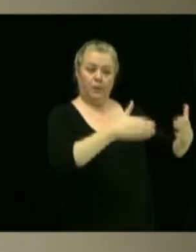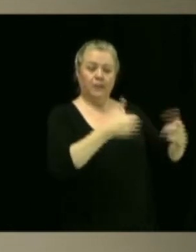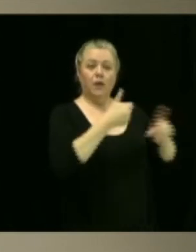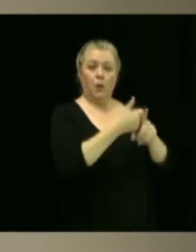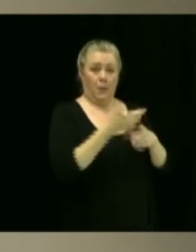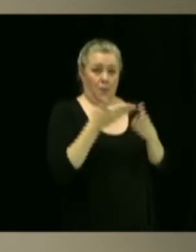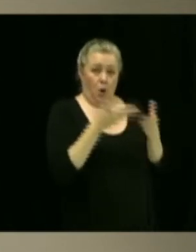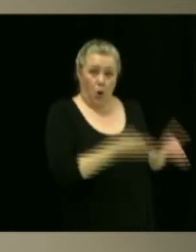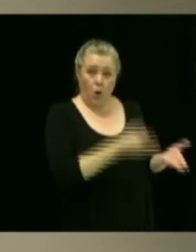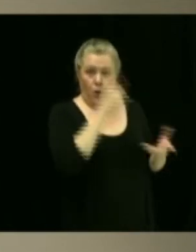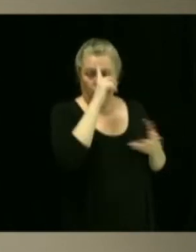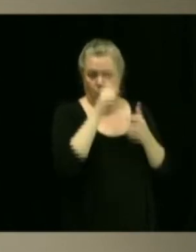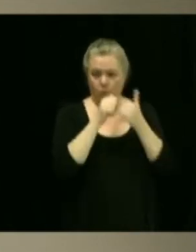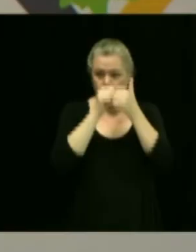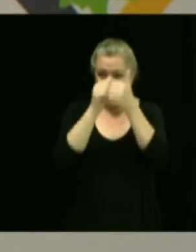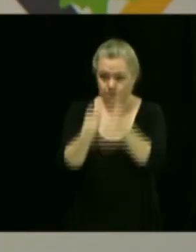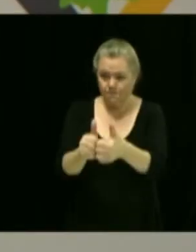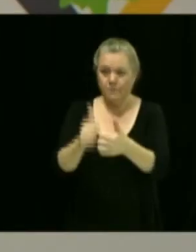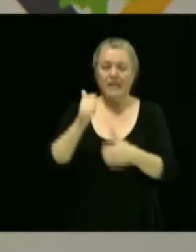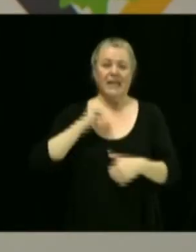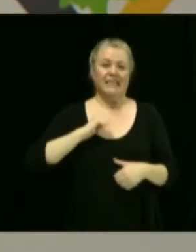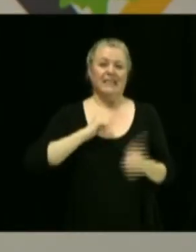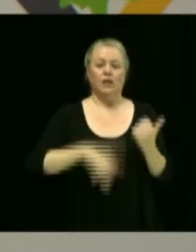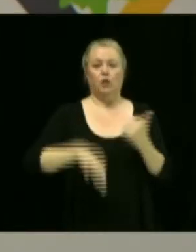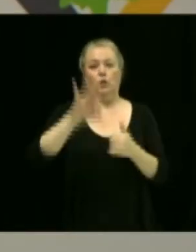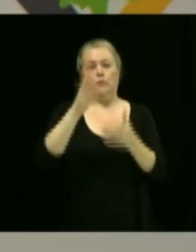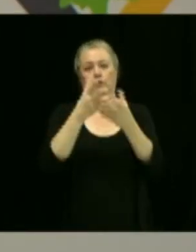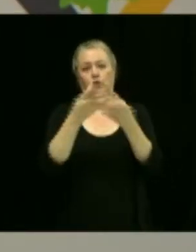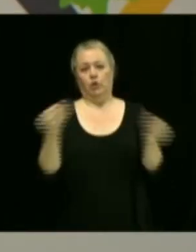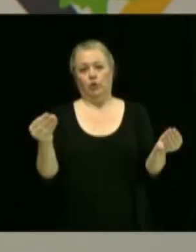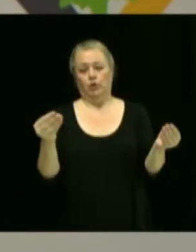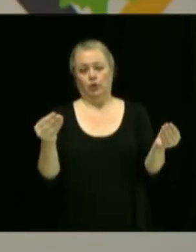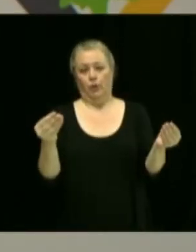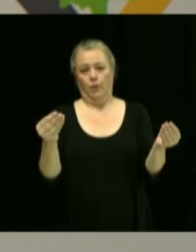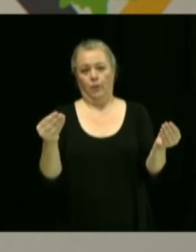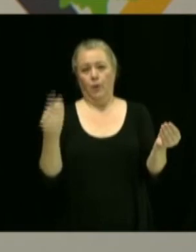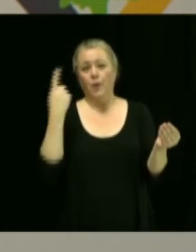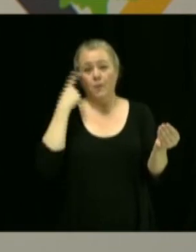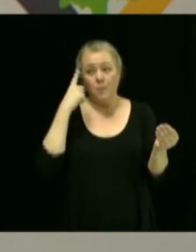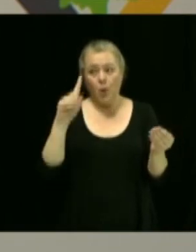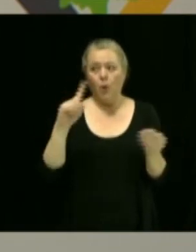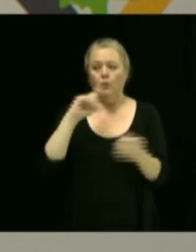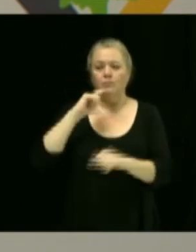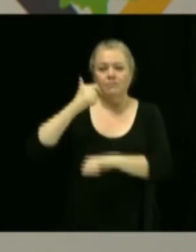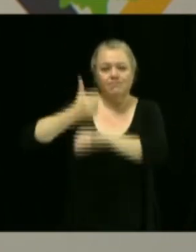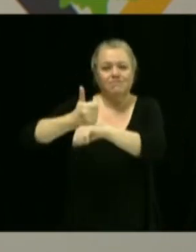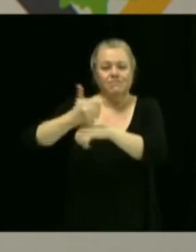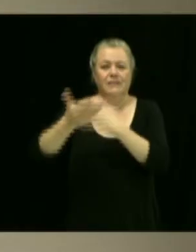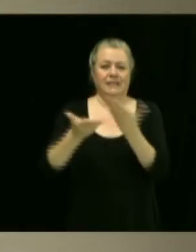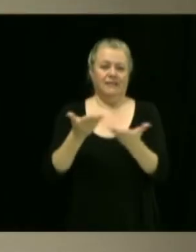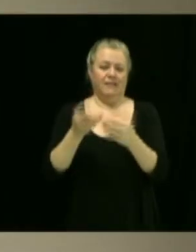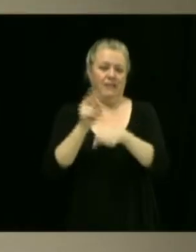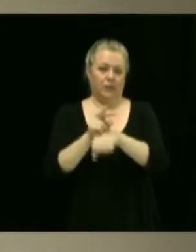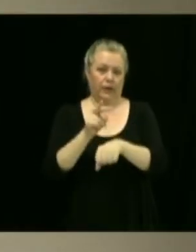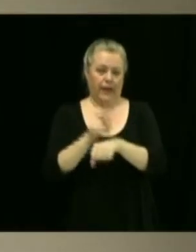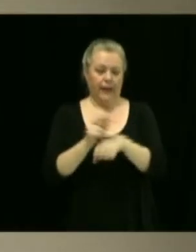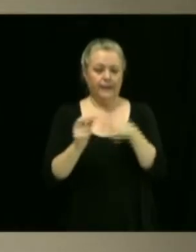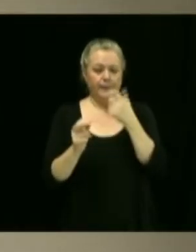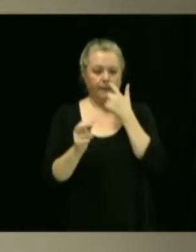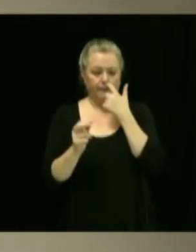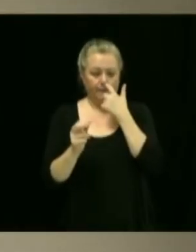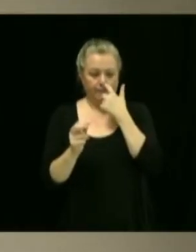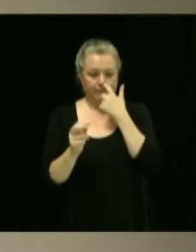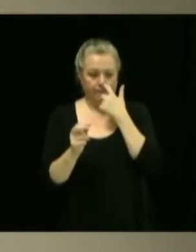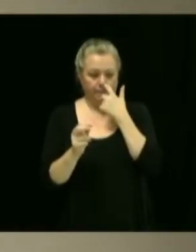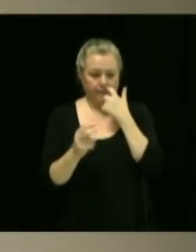pour les promoteurs qui ont des projets de mise en place de services de garde. Et on a, dès notre première séance du conseil, changé